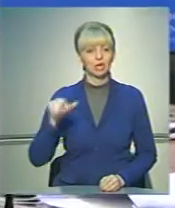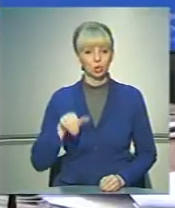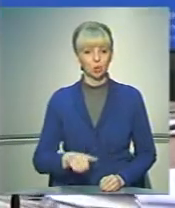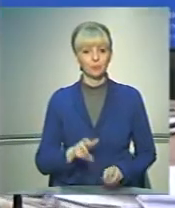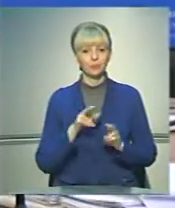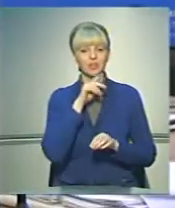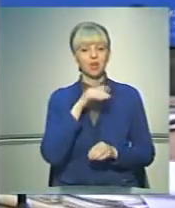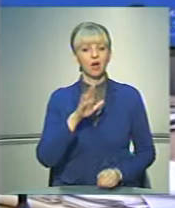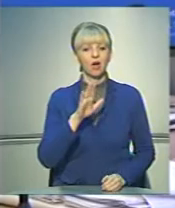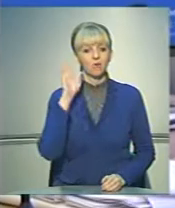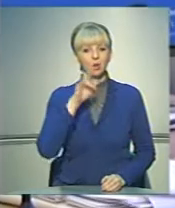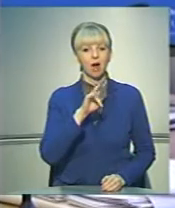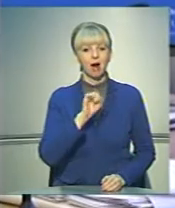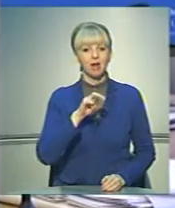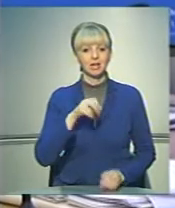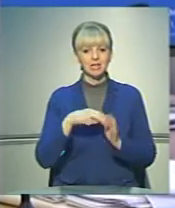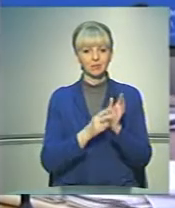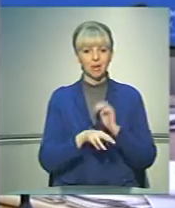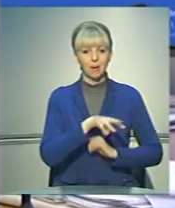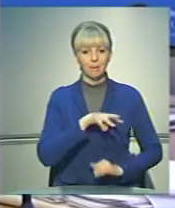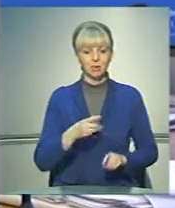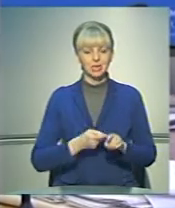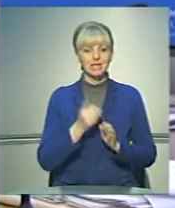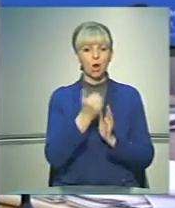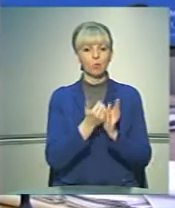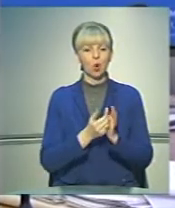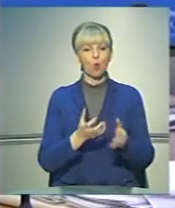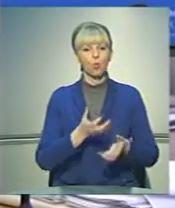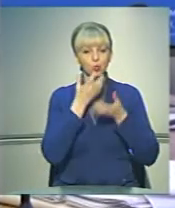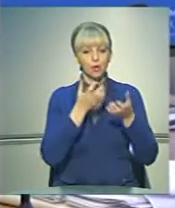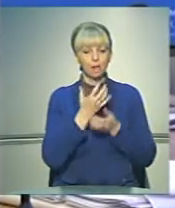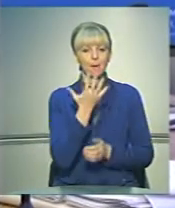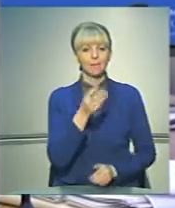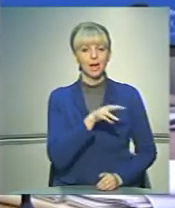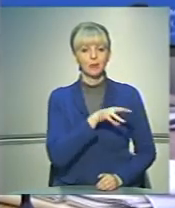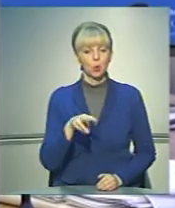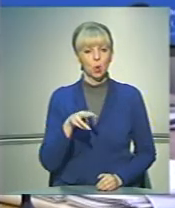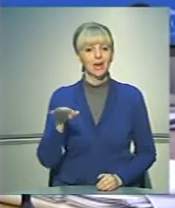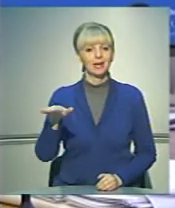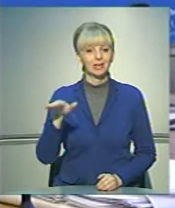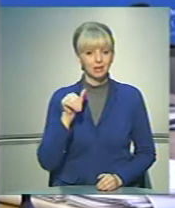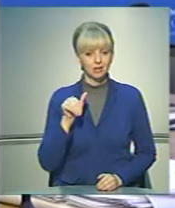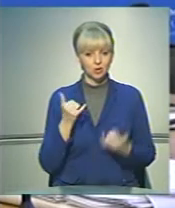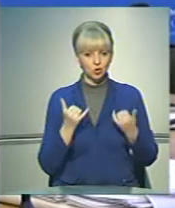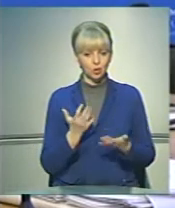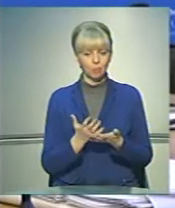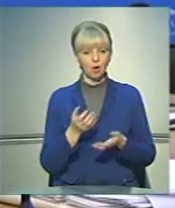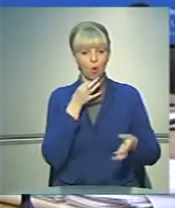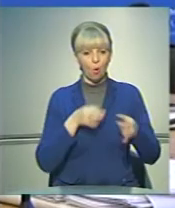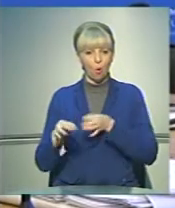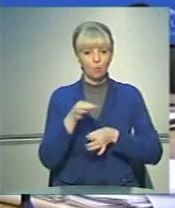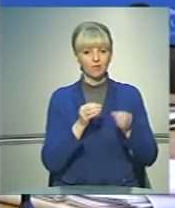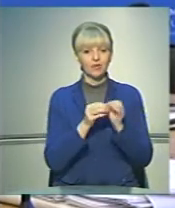Це Чернівці водоканал 17 мільйонів, це програма утеплення 5 мільйонів кредитних. І сьогодні ми говоримо